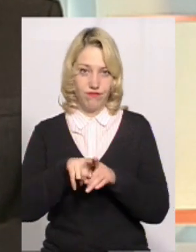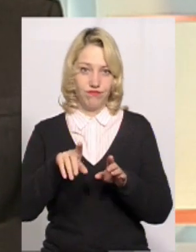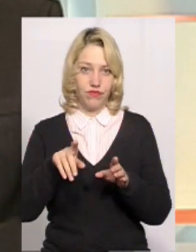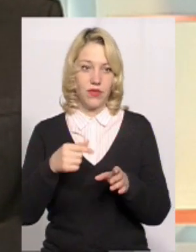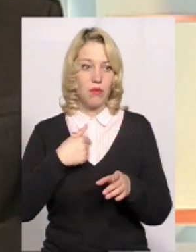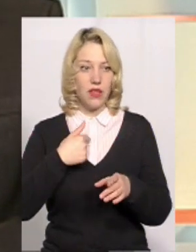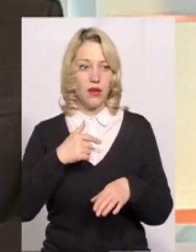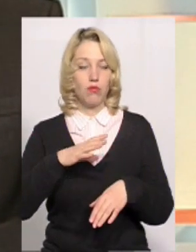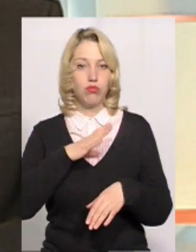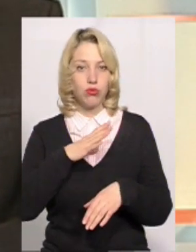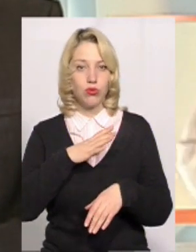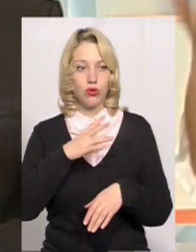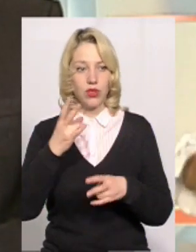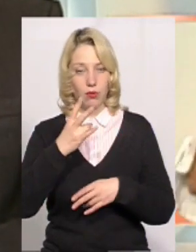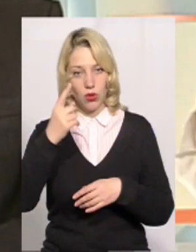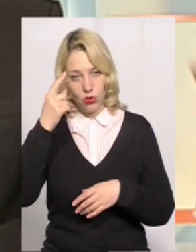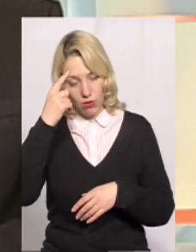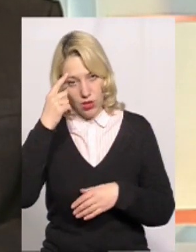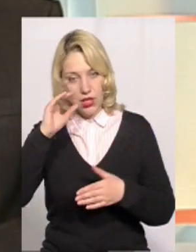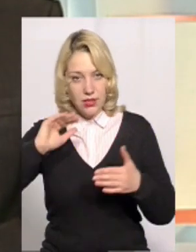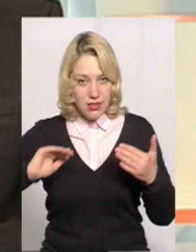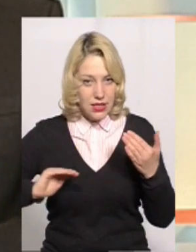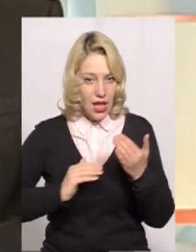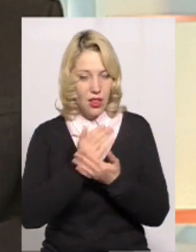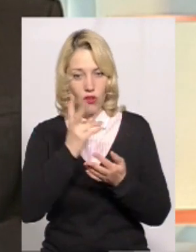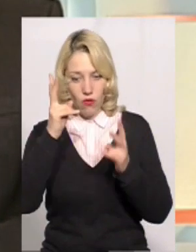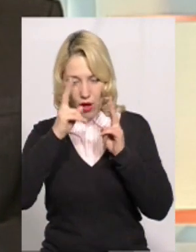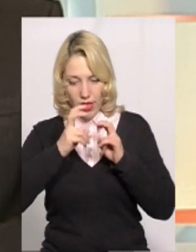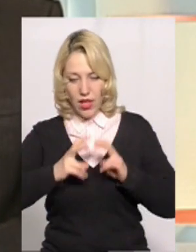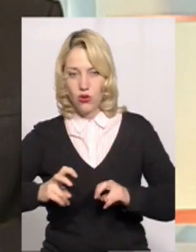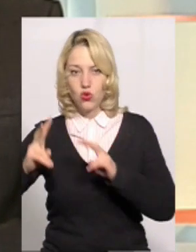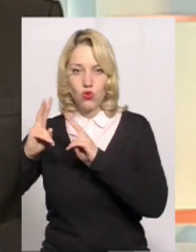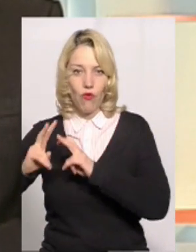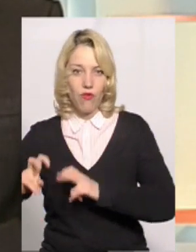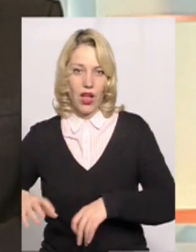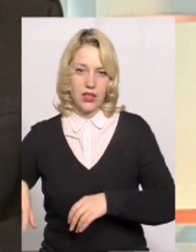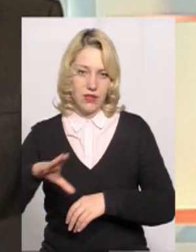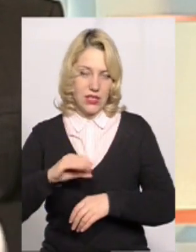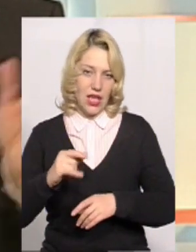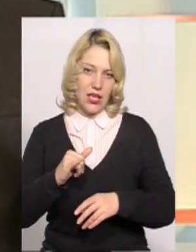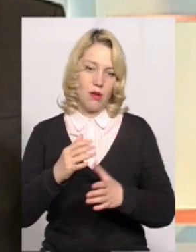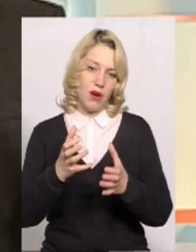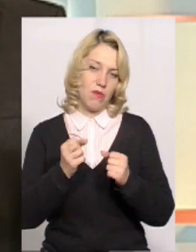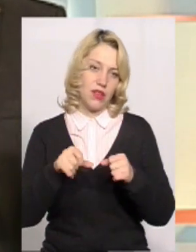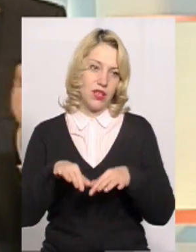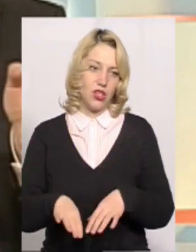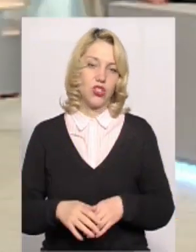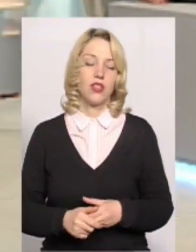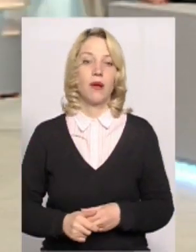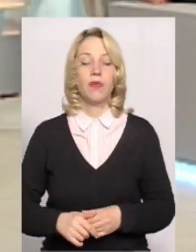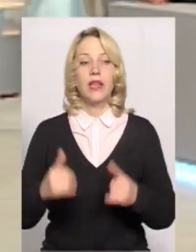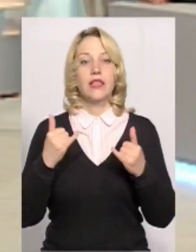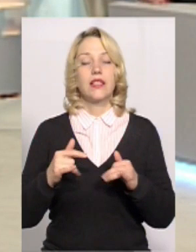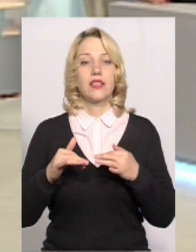Тому мені було, якби, потрібно заново аналізувати все і приймати рішення. Нічого, я думаю, зараз з процесом